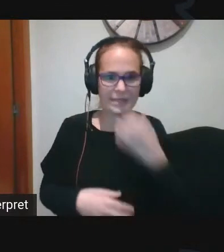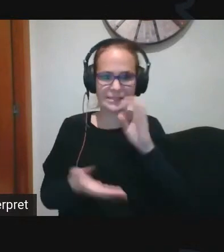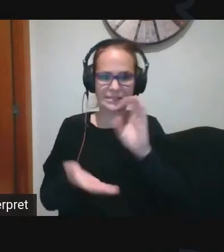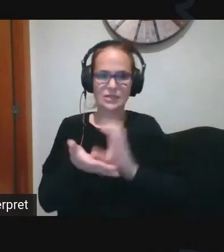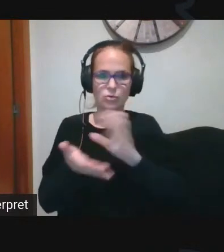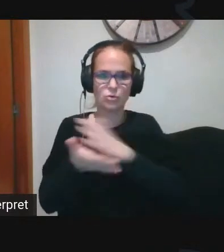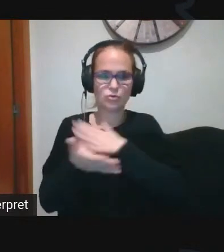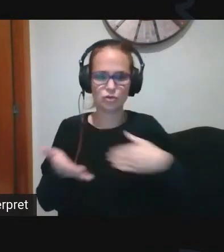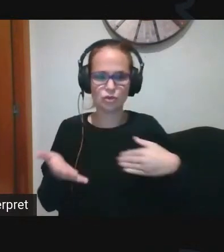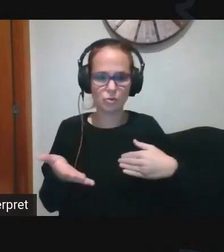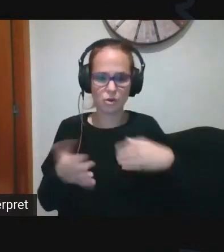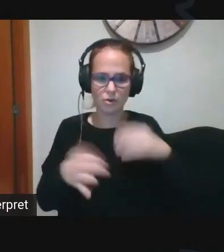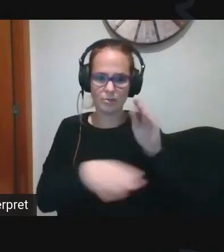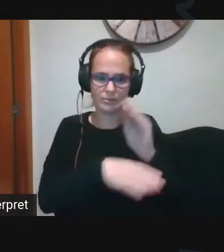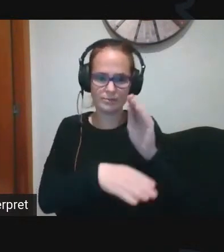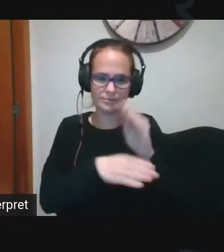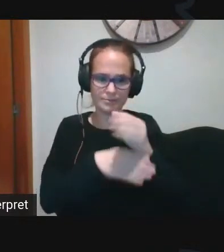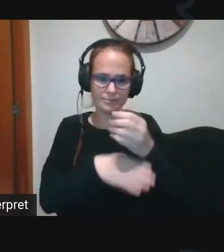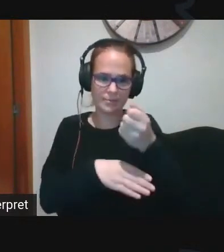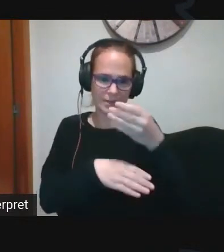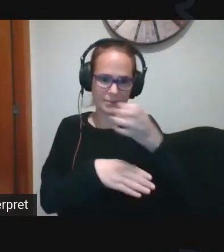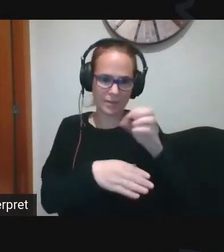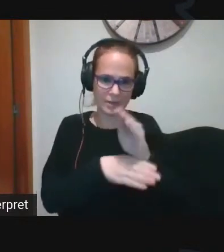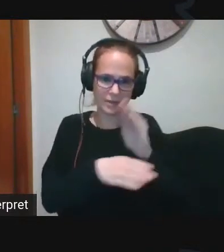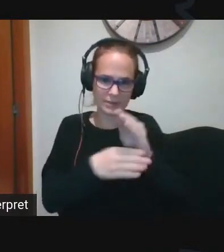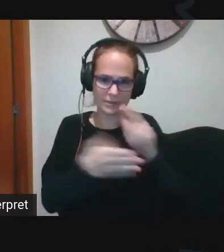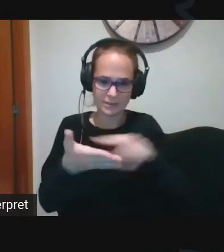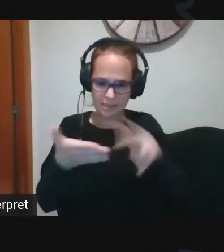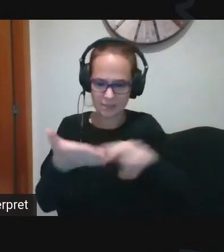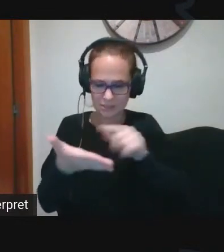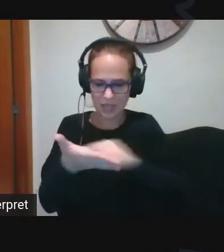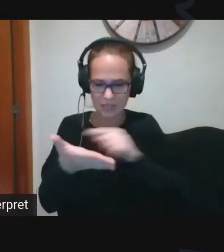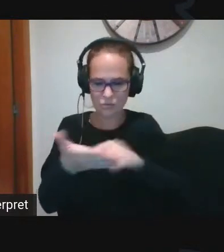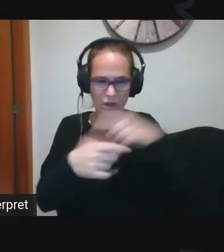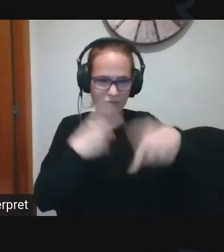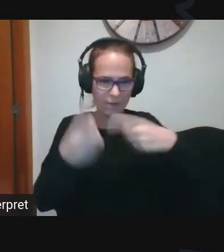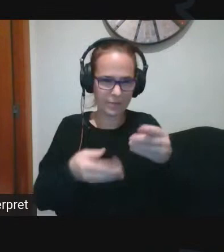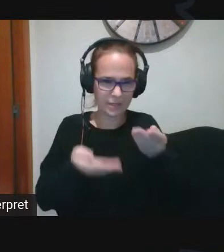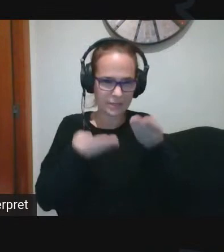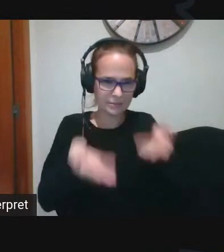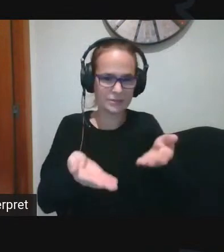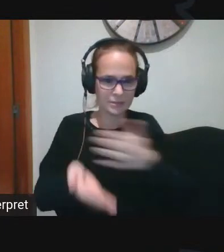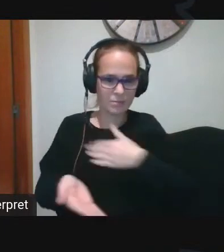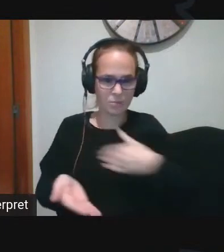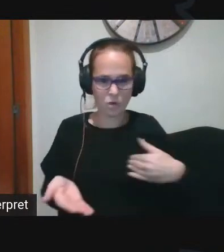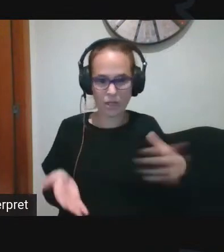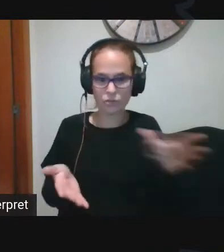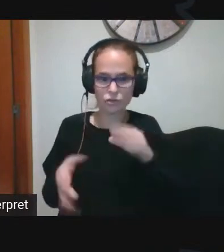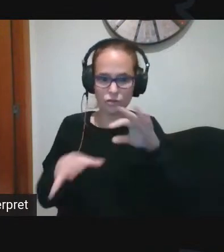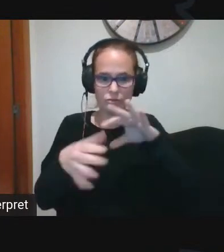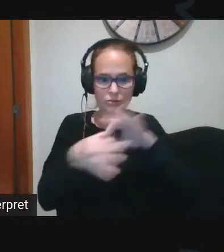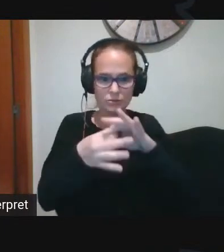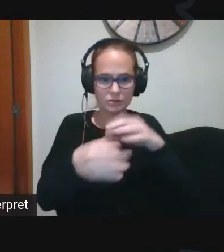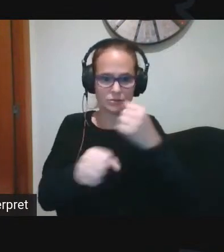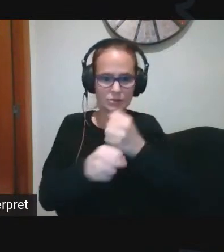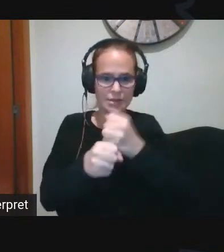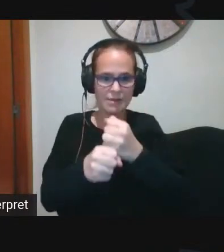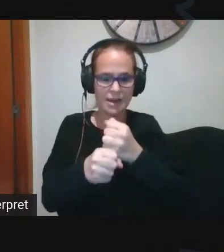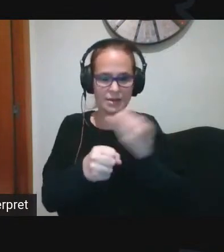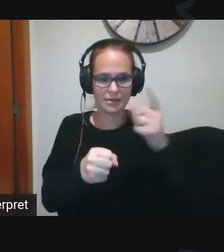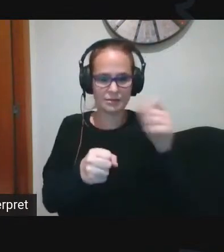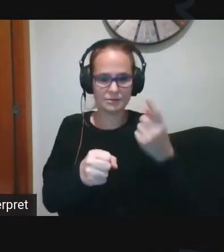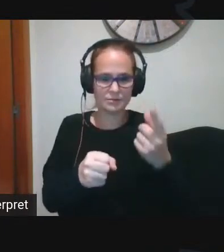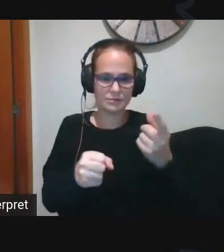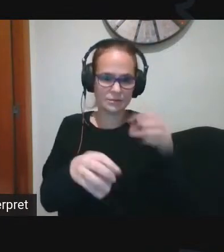'alfabetització de les famílies. Totes aquestes estratègies que lliguen el treball digital en el centre porten associades